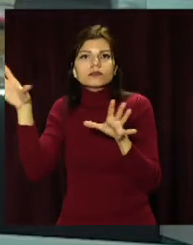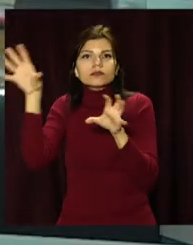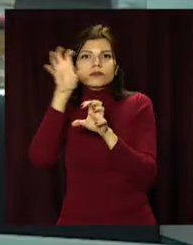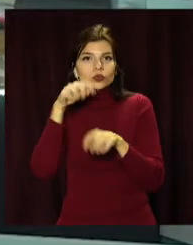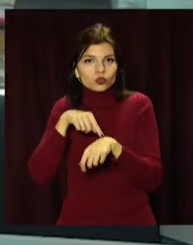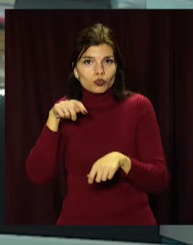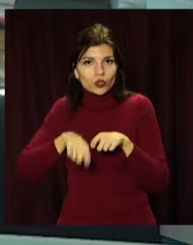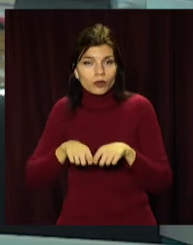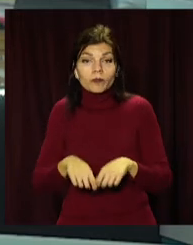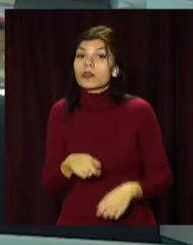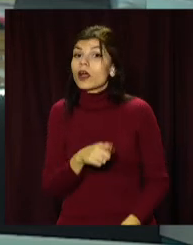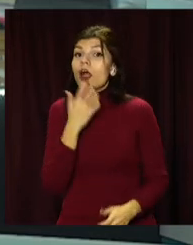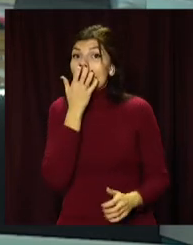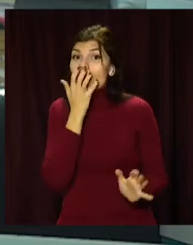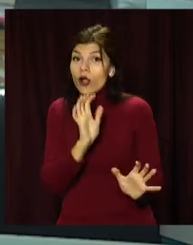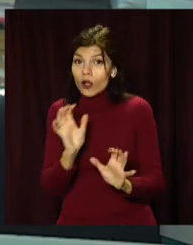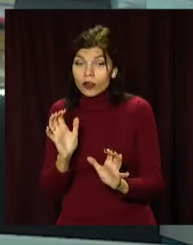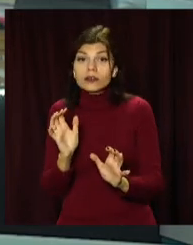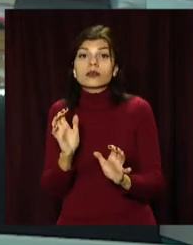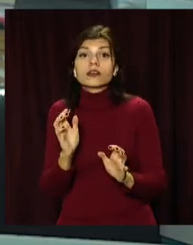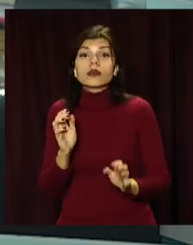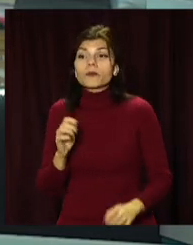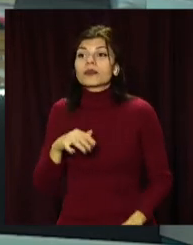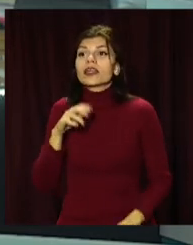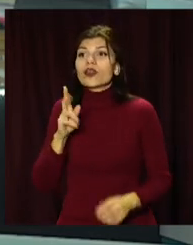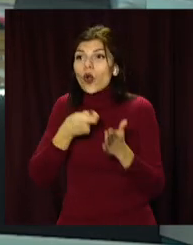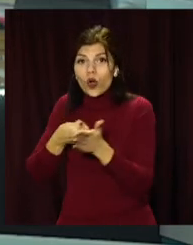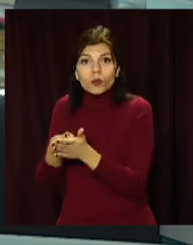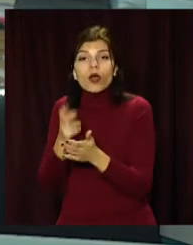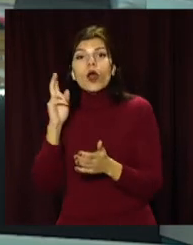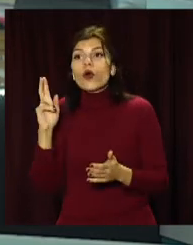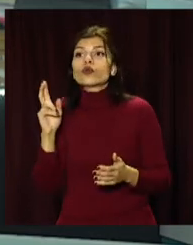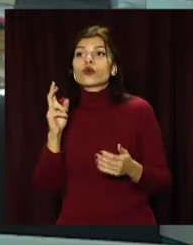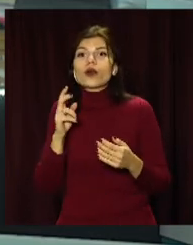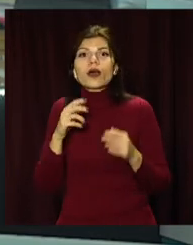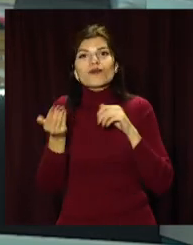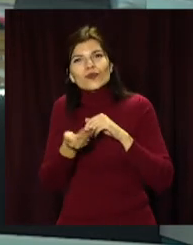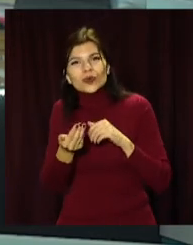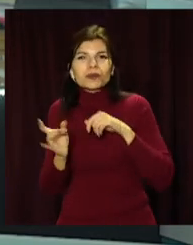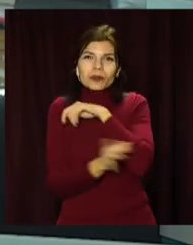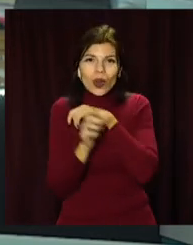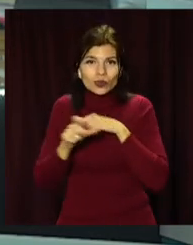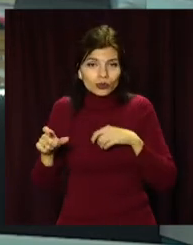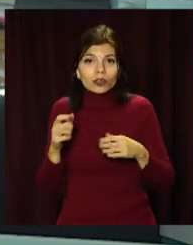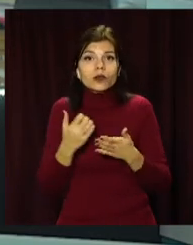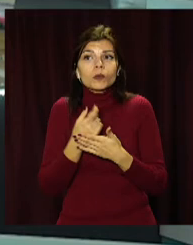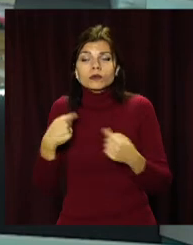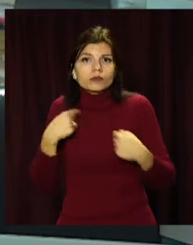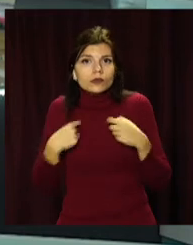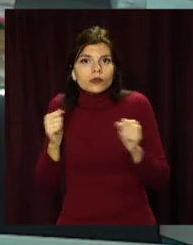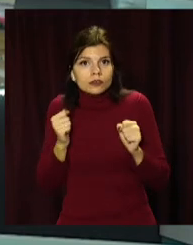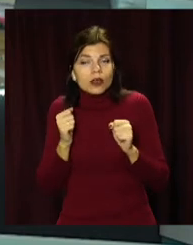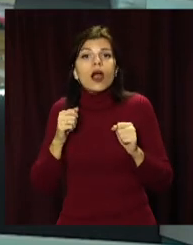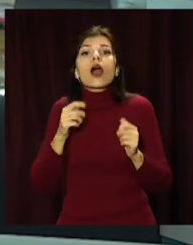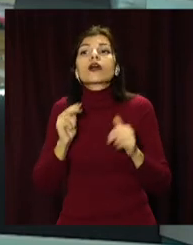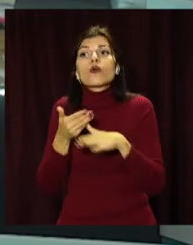Обігріють та нагодують. З приходом холодів у Безхаченків з'явилася проблема з теплим містом для ночівлі. Задля того, аби полегшити пошуки